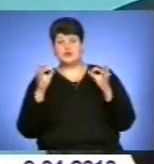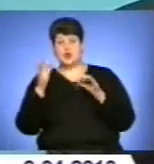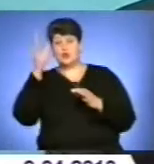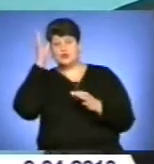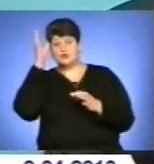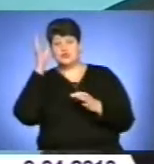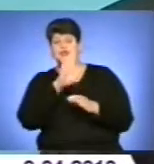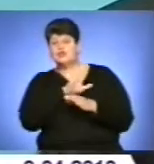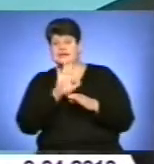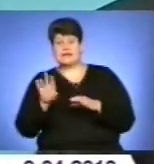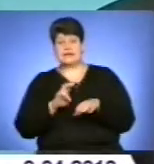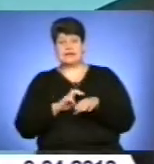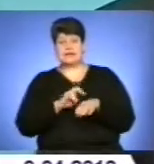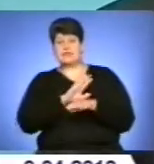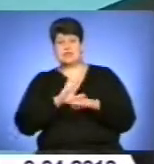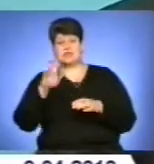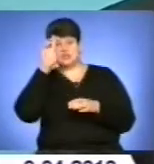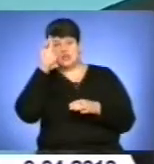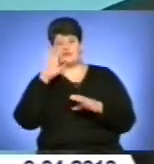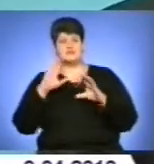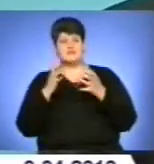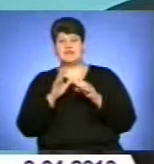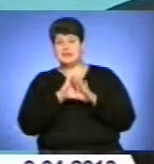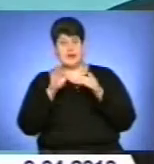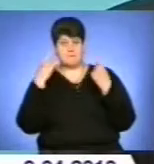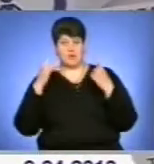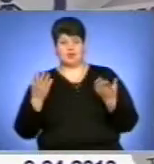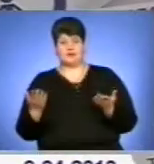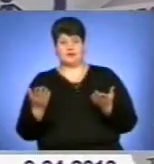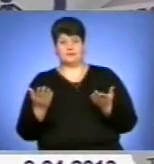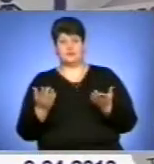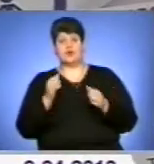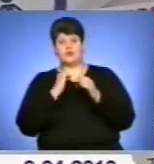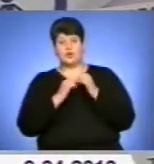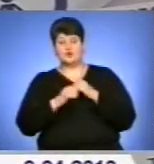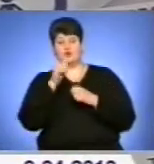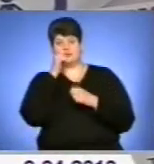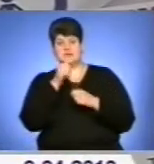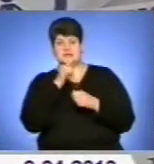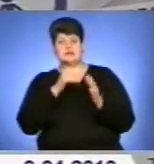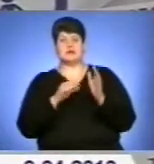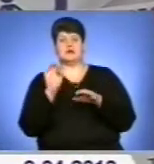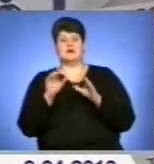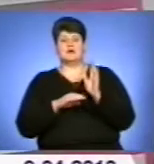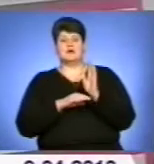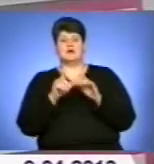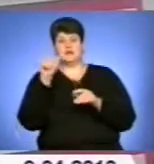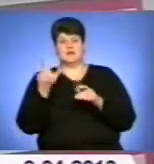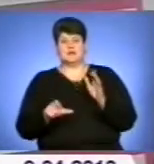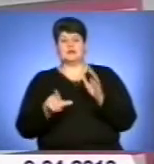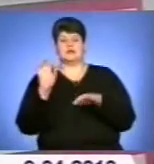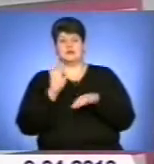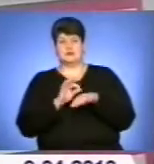ні в лікарі, ні в державі, ні в свійні, практично в цьому плані не придумано. Щомісяця гіпертонік витрачає на медикаменти понад